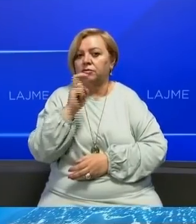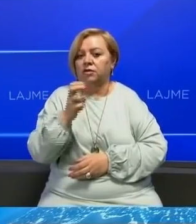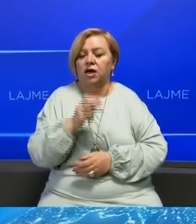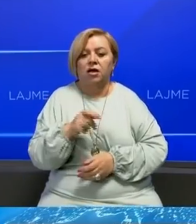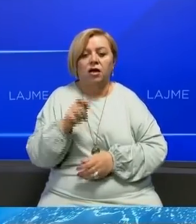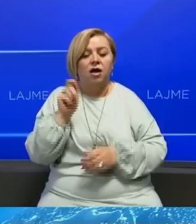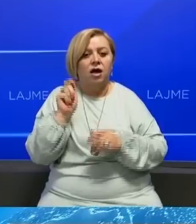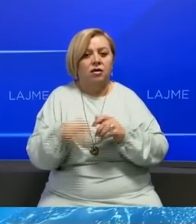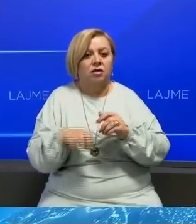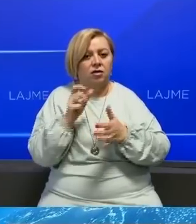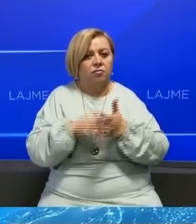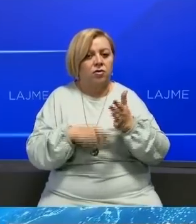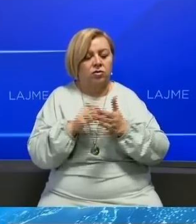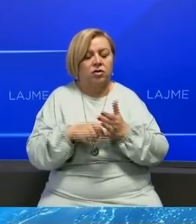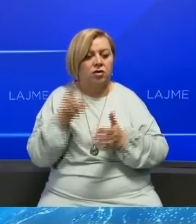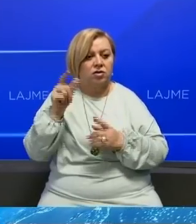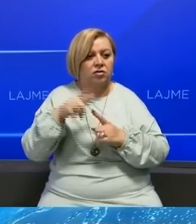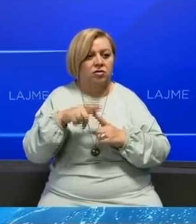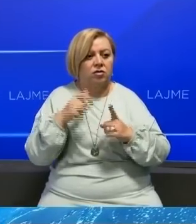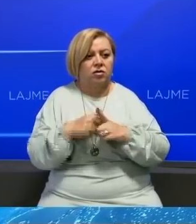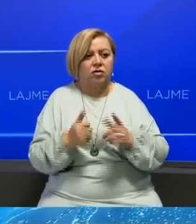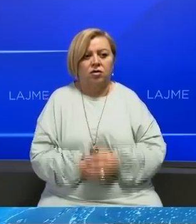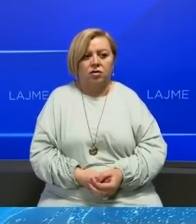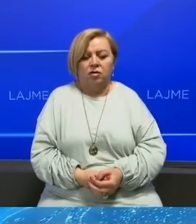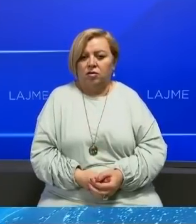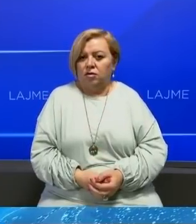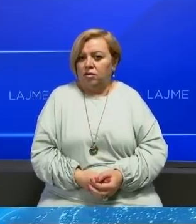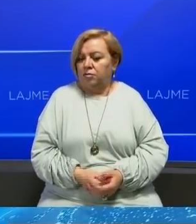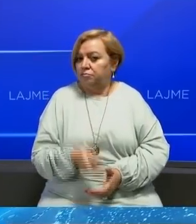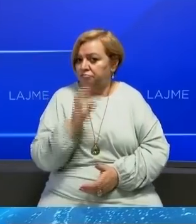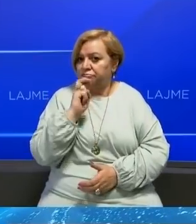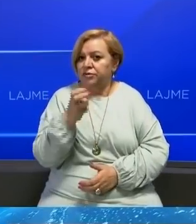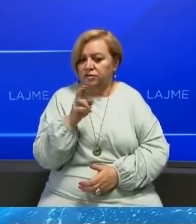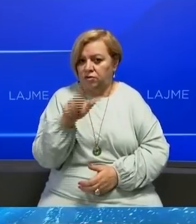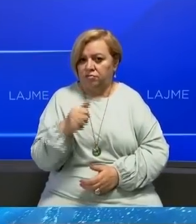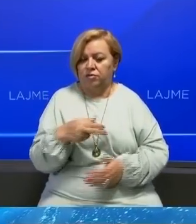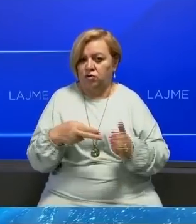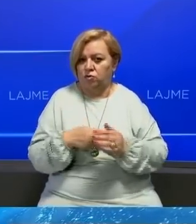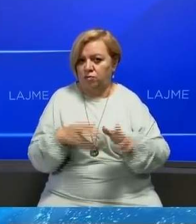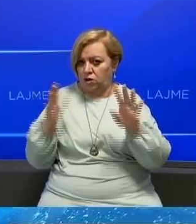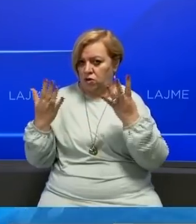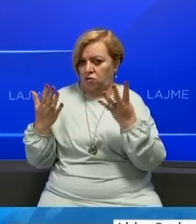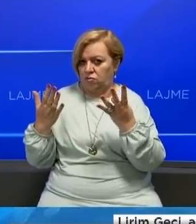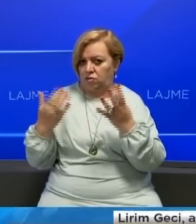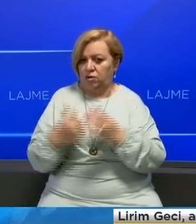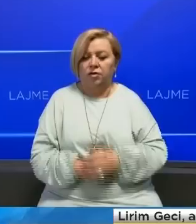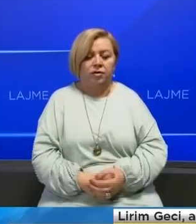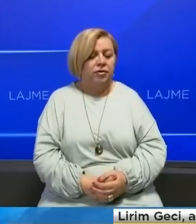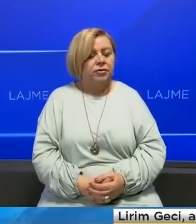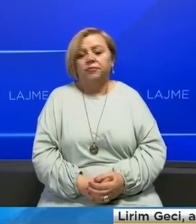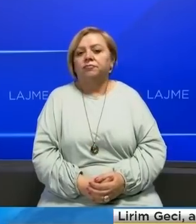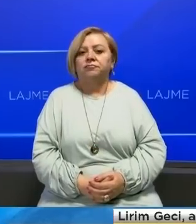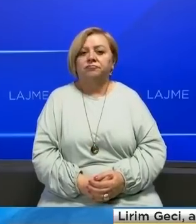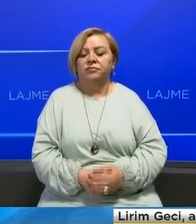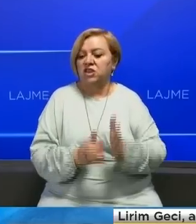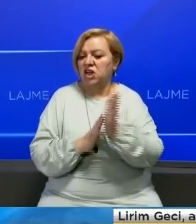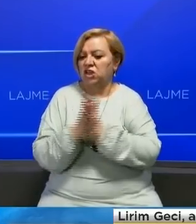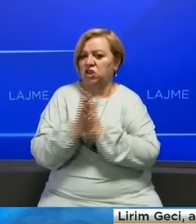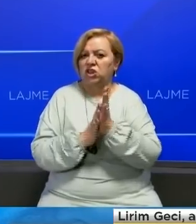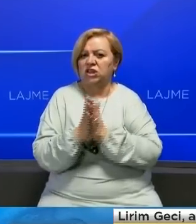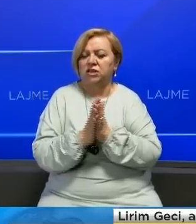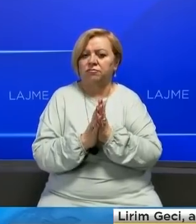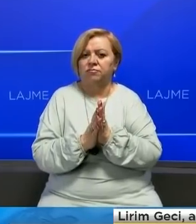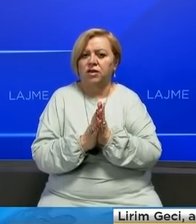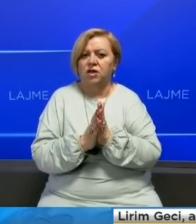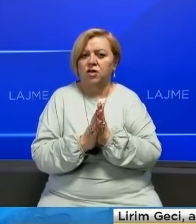e bordi të rëtë kës. Që e kini përgjigjën në 2019 në shkres të